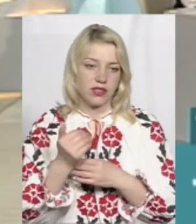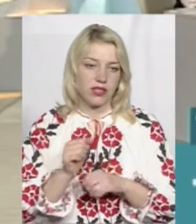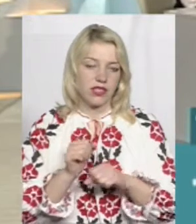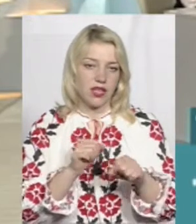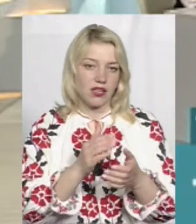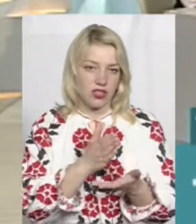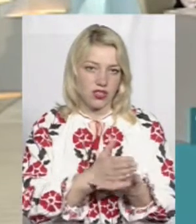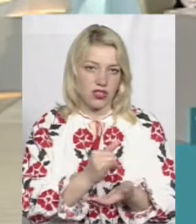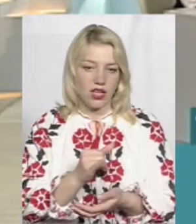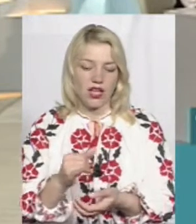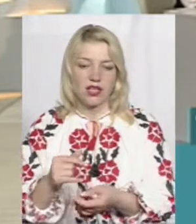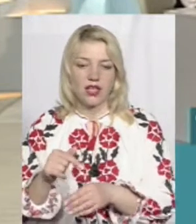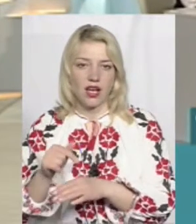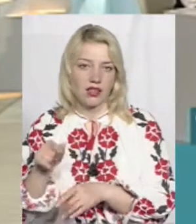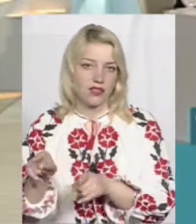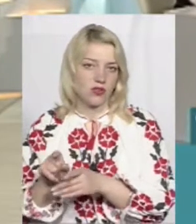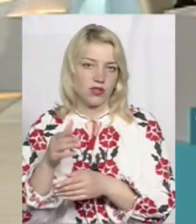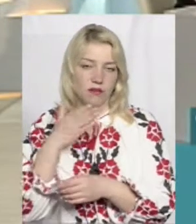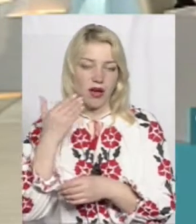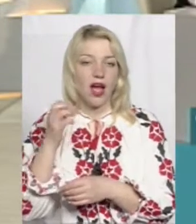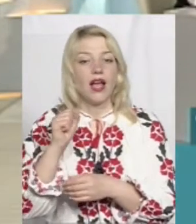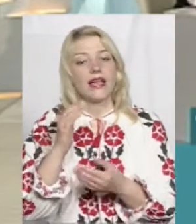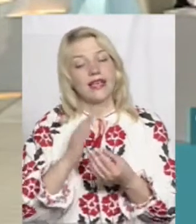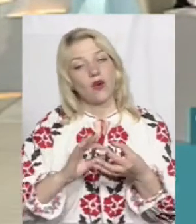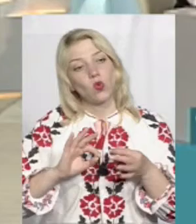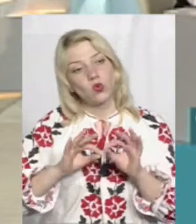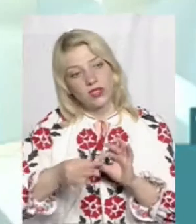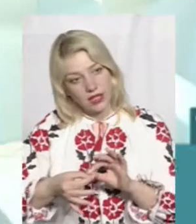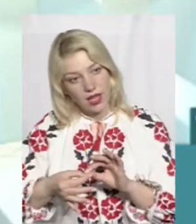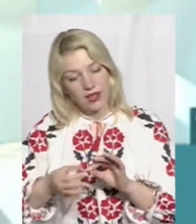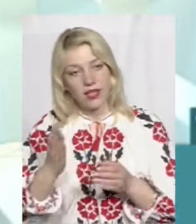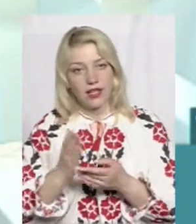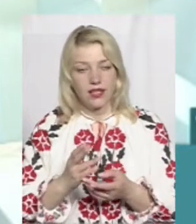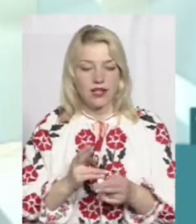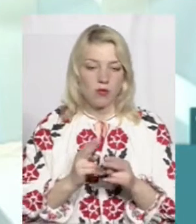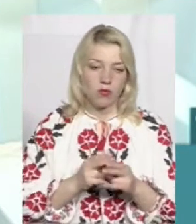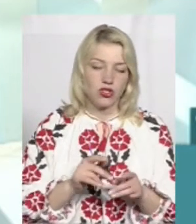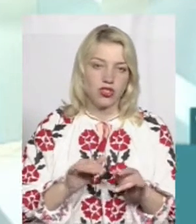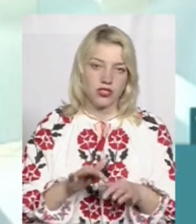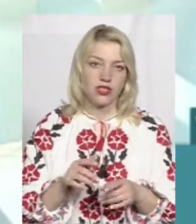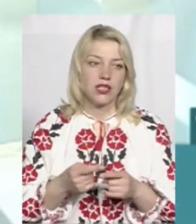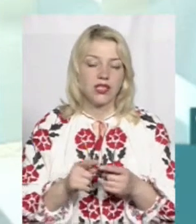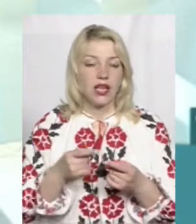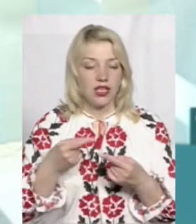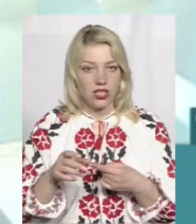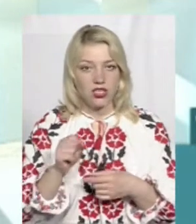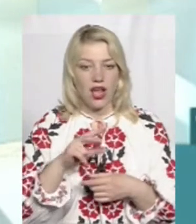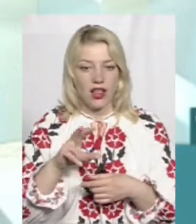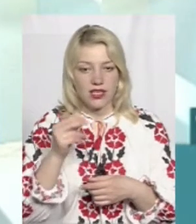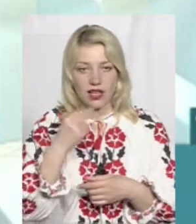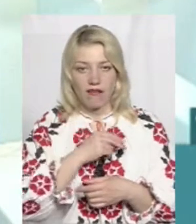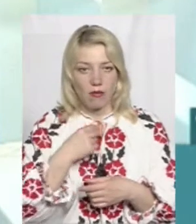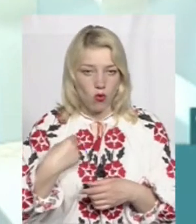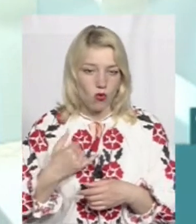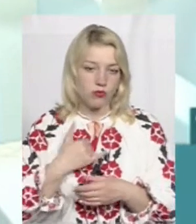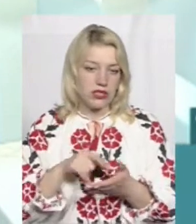захищена, і реакції такої нема. Є ускладнення, і є побічні дії. Це трошки інше, але, слава Богу, в нас